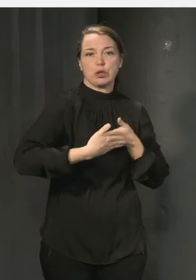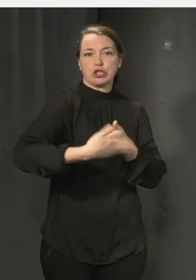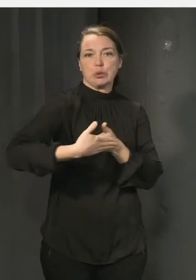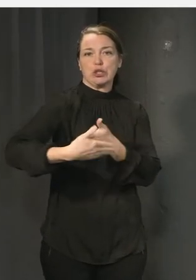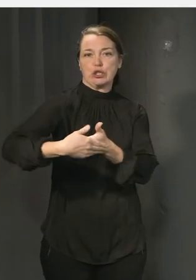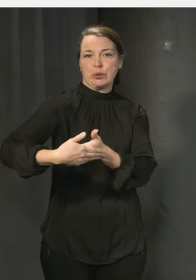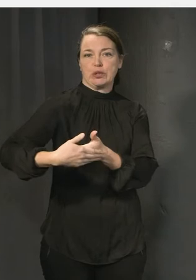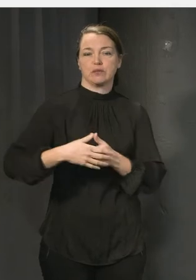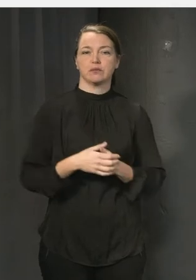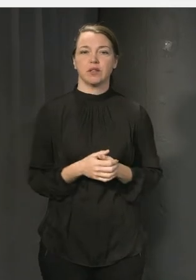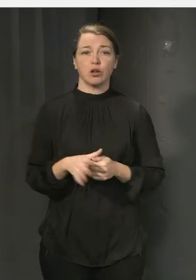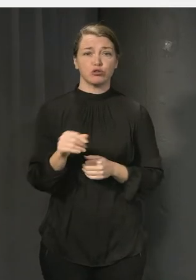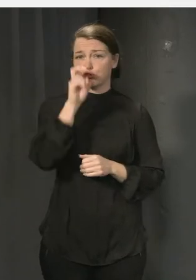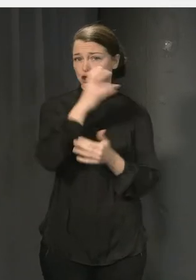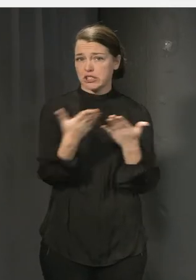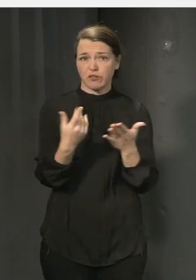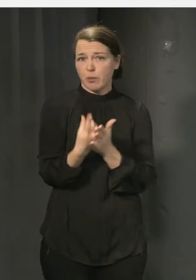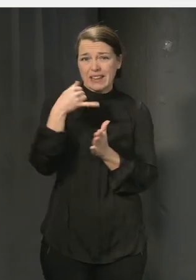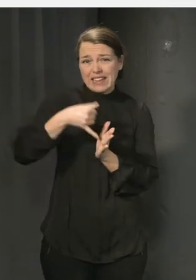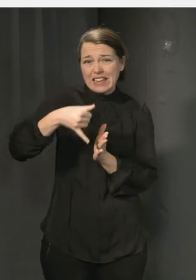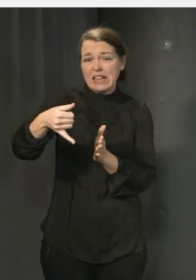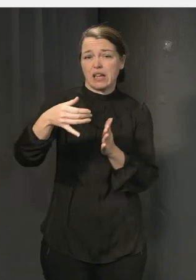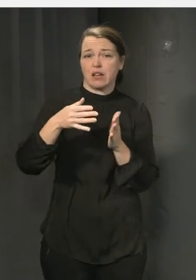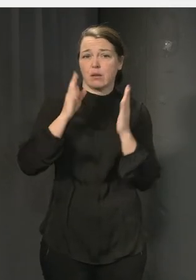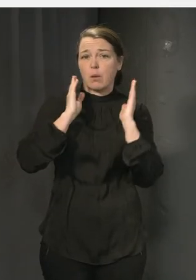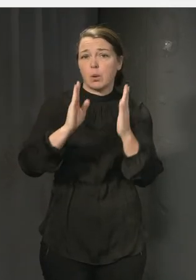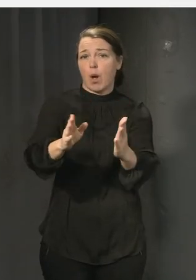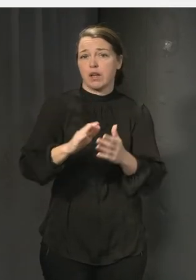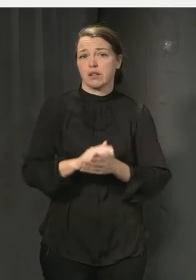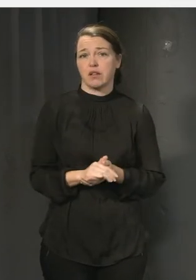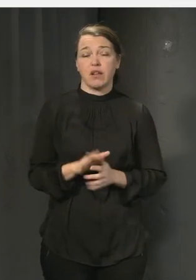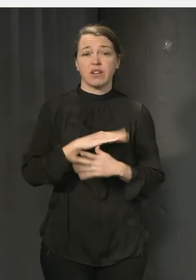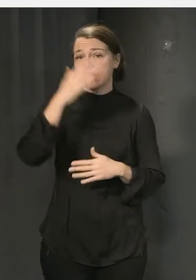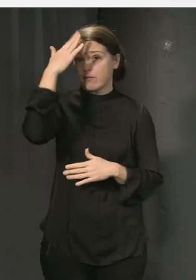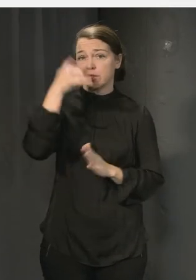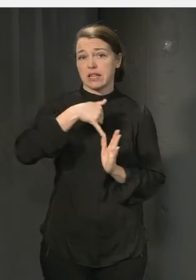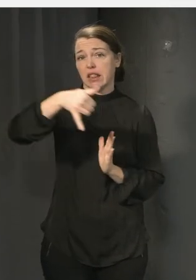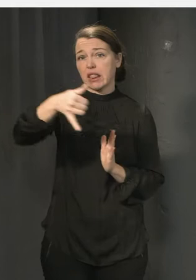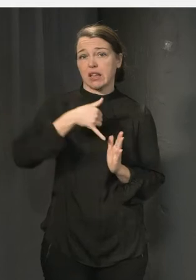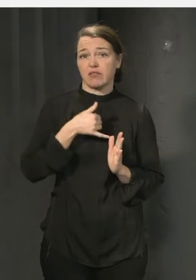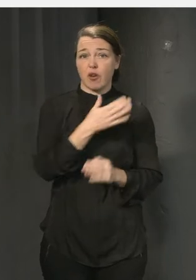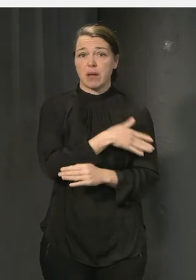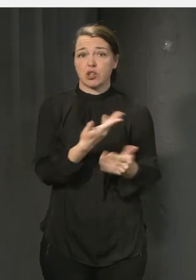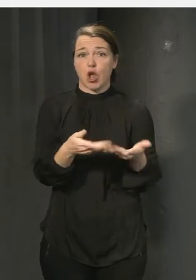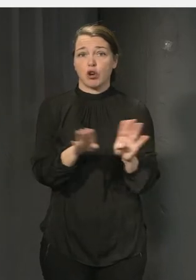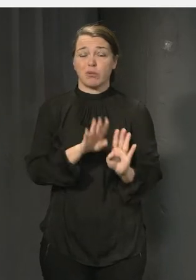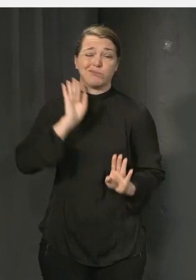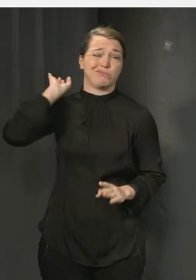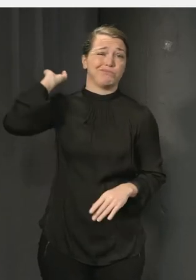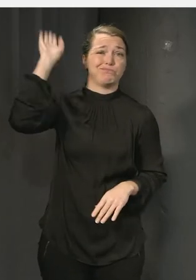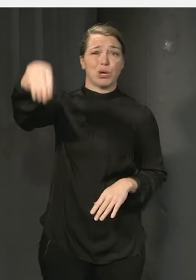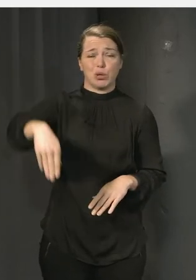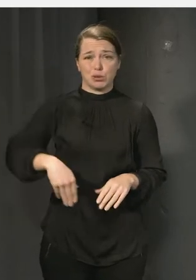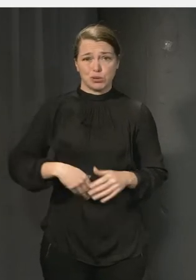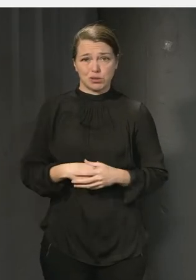det var ingen som såg vad som hände i de där korridorerna. För det var ju inga vuxna som rördes det där. Personalrummet, det låg någon helt